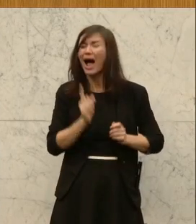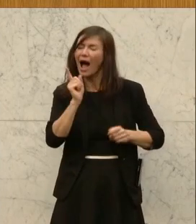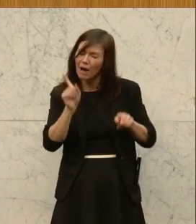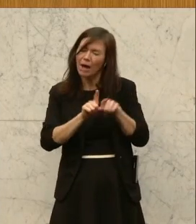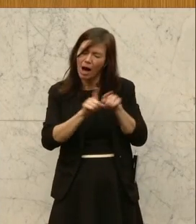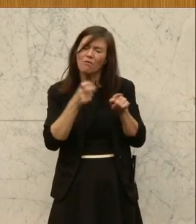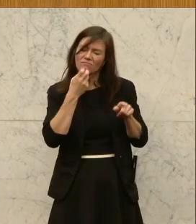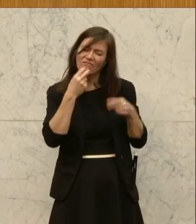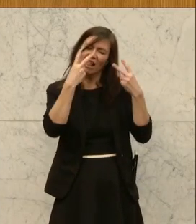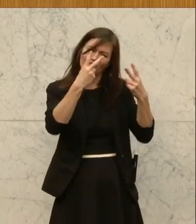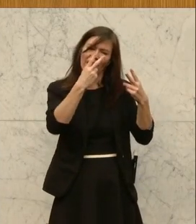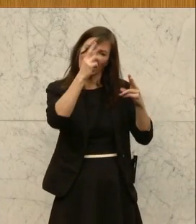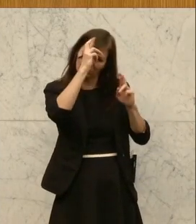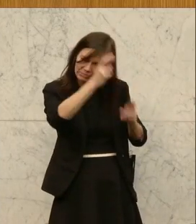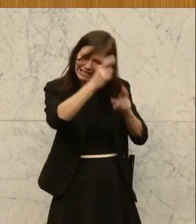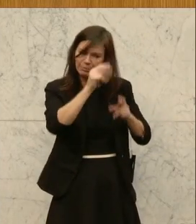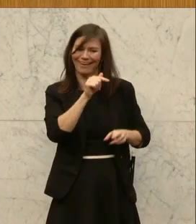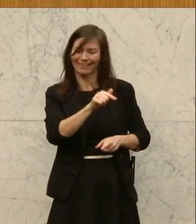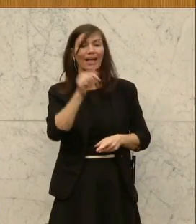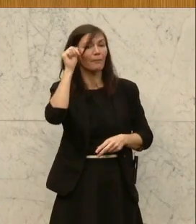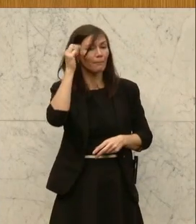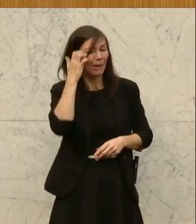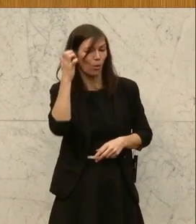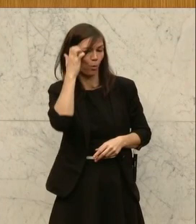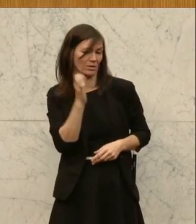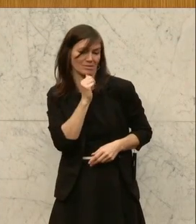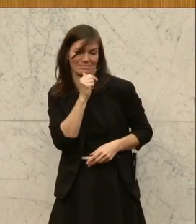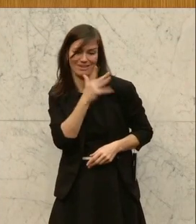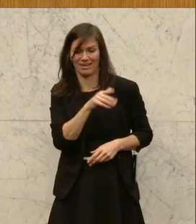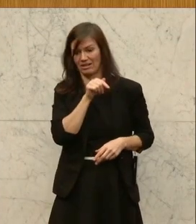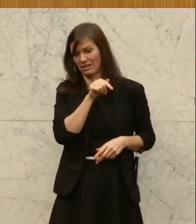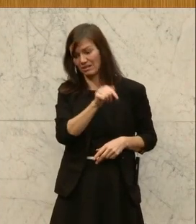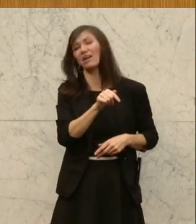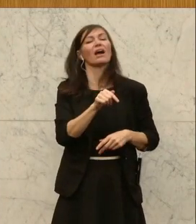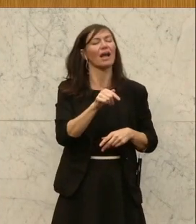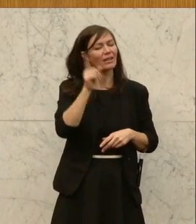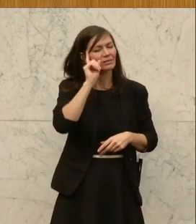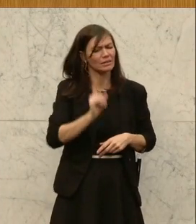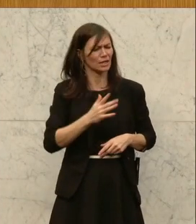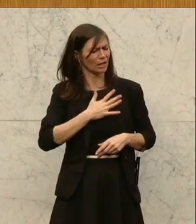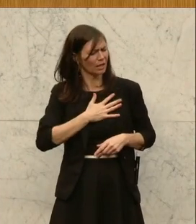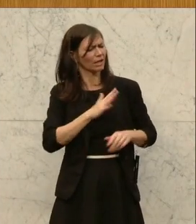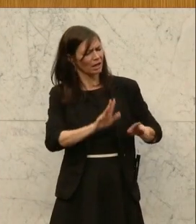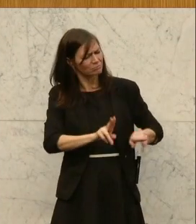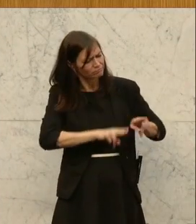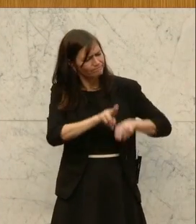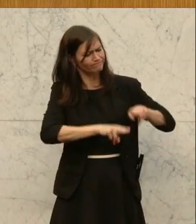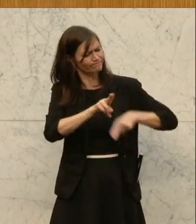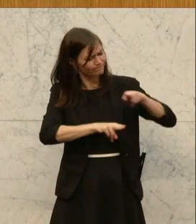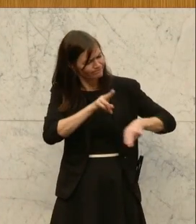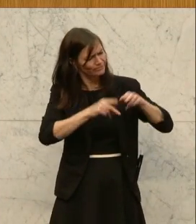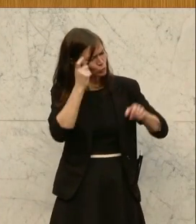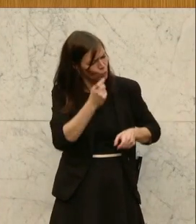für die Bäuerinnen und Bauern, die tagtäglich und bestmöglich für das Wohlergehen ihrer Tiere sorgen. Und